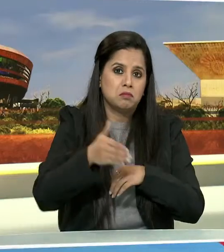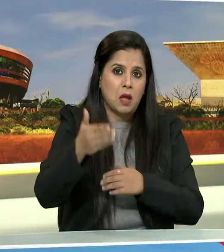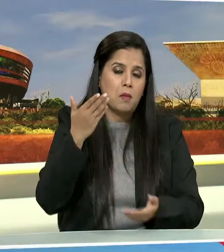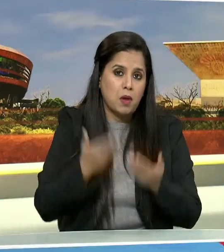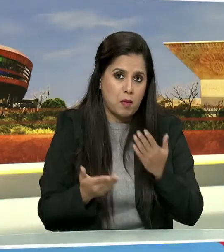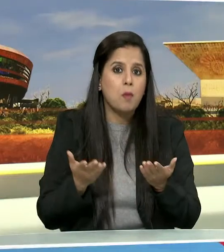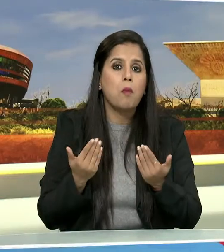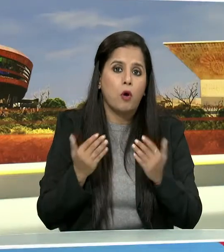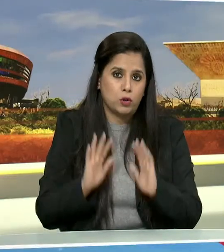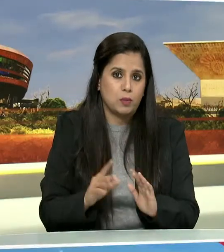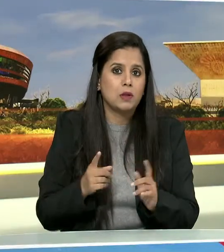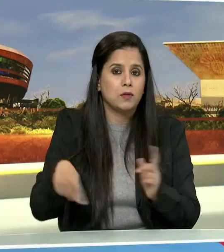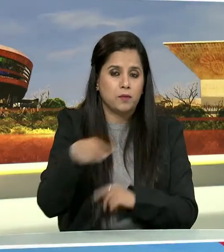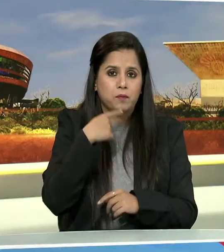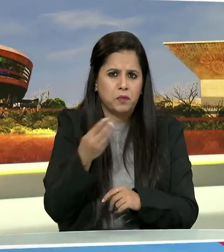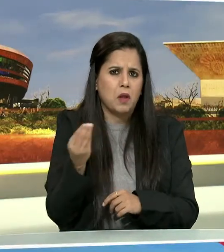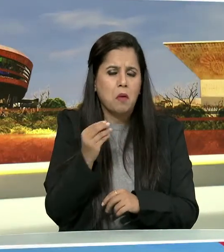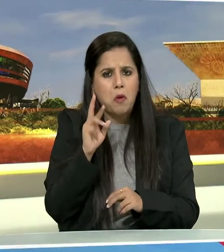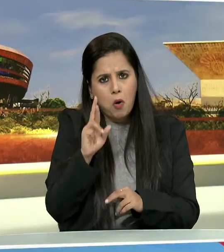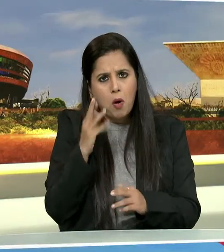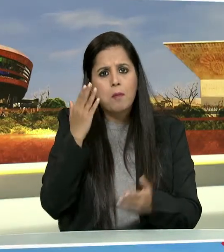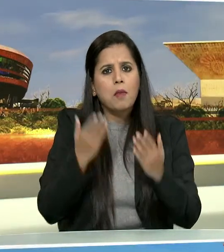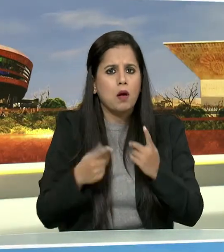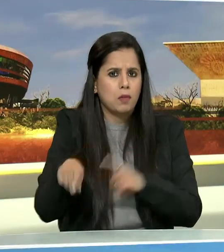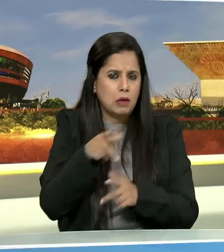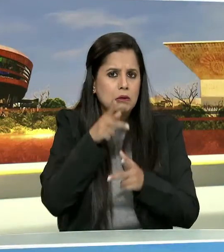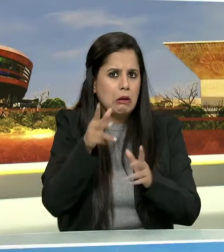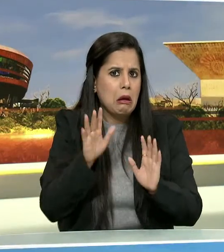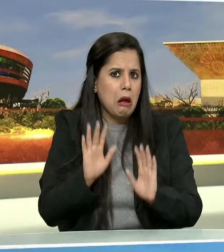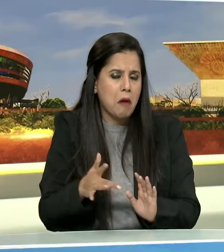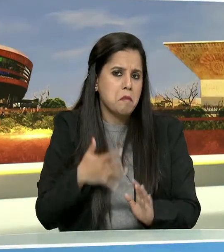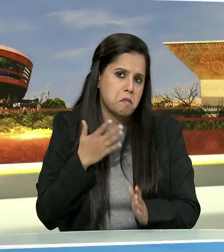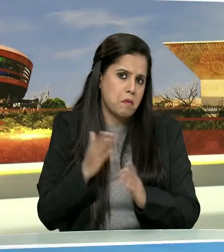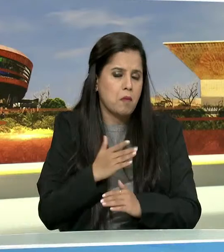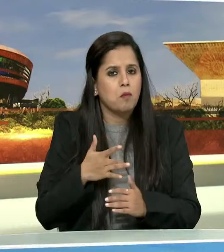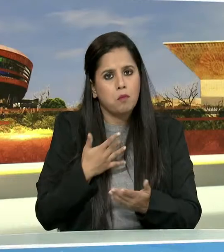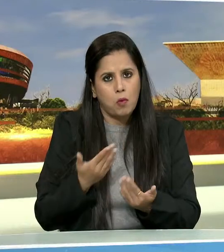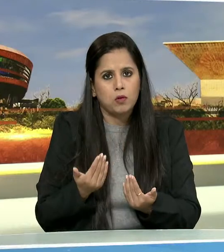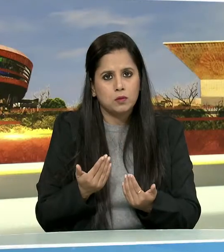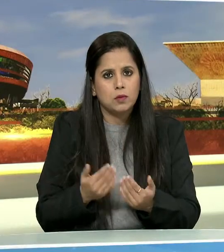लग सकता है ऐसा ऐसी आशंका जो है ऐसा अनुमान जताया जा रहा है